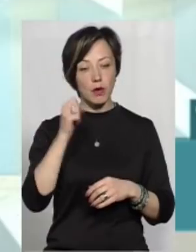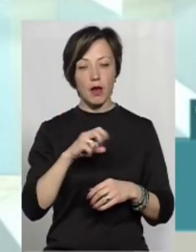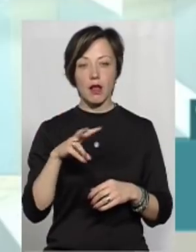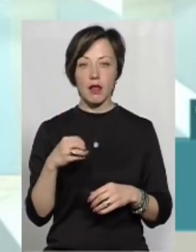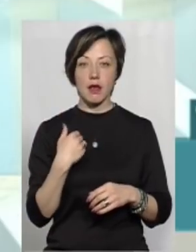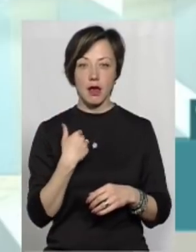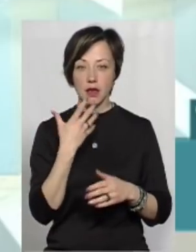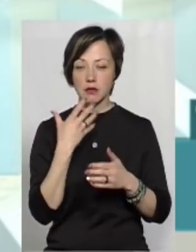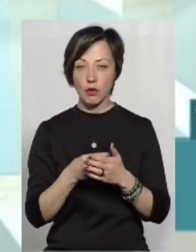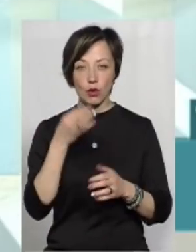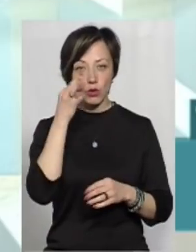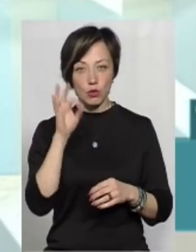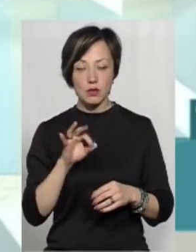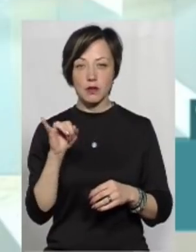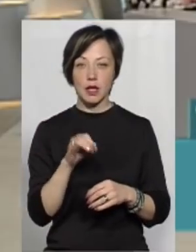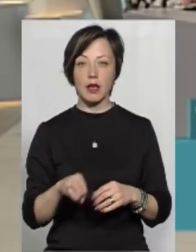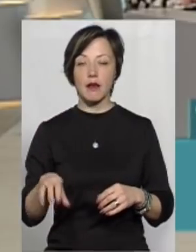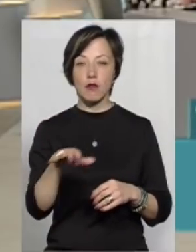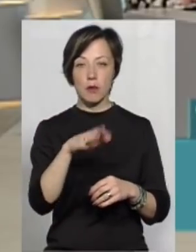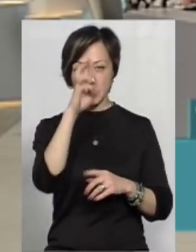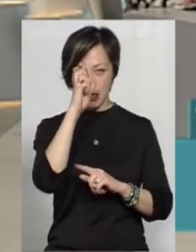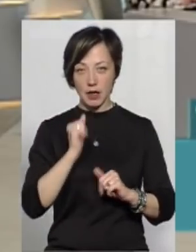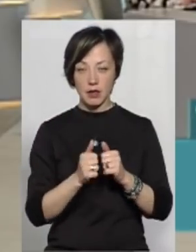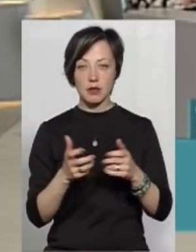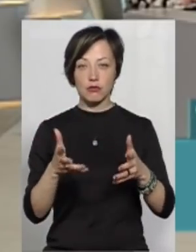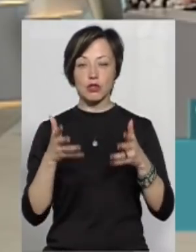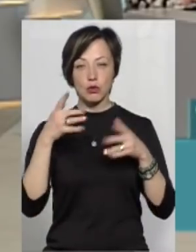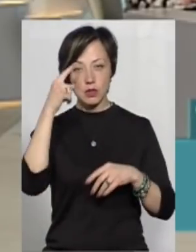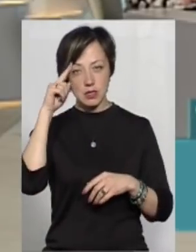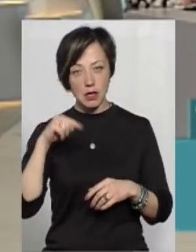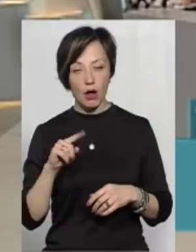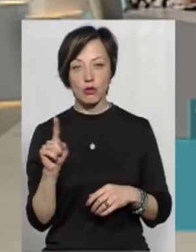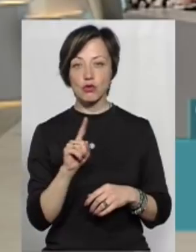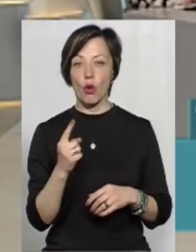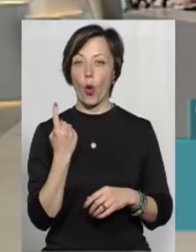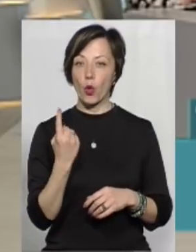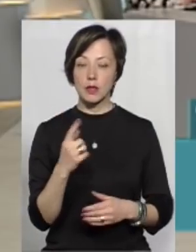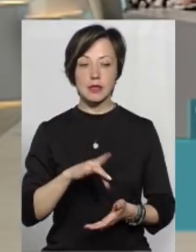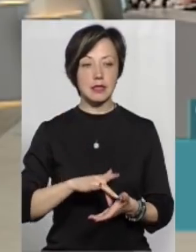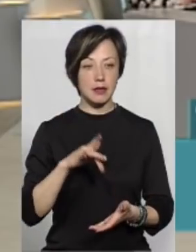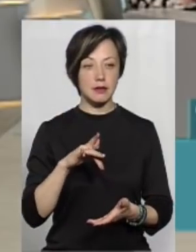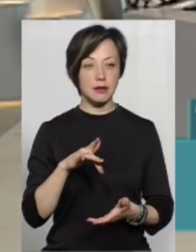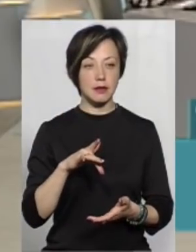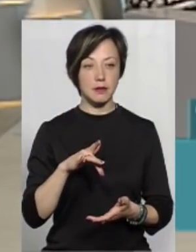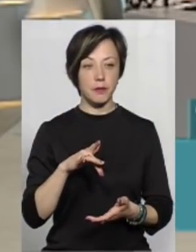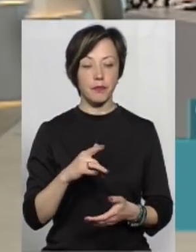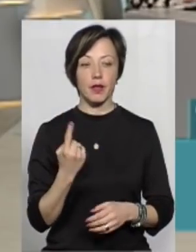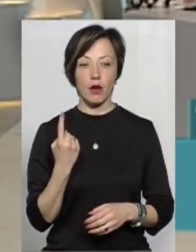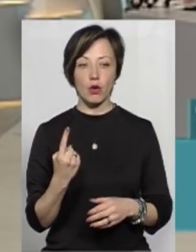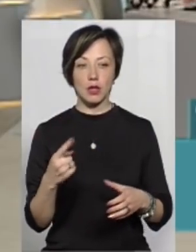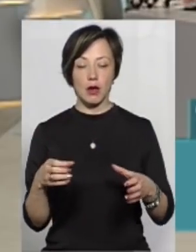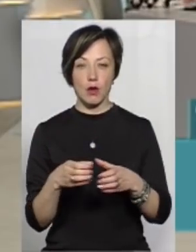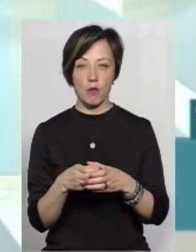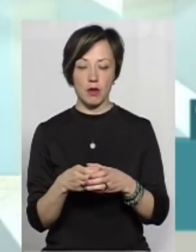але я і свого досвіду, і досвіду європейських країн чітко знаю, що один центр, одна